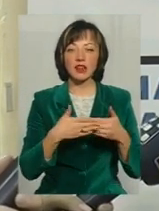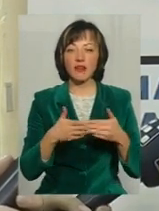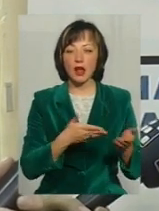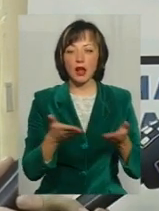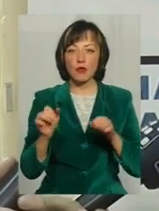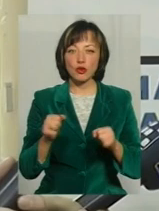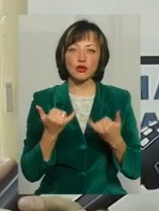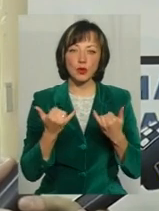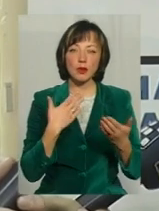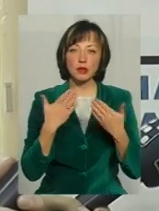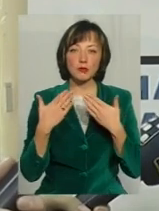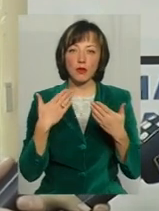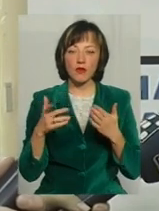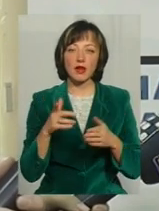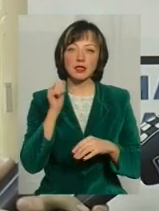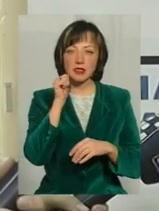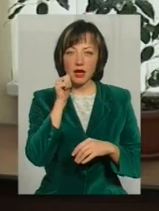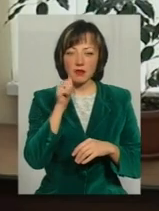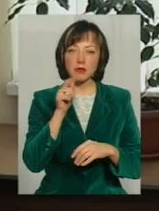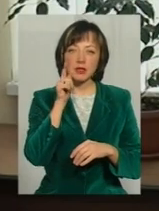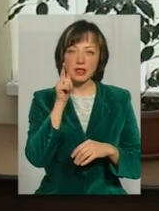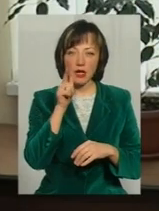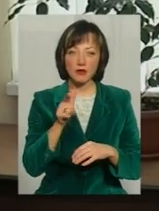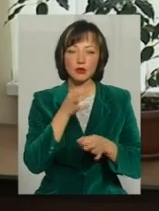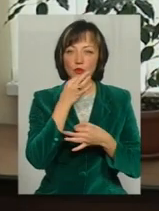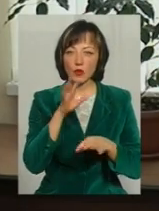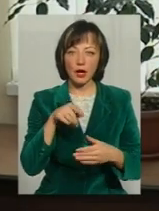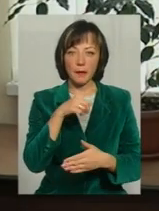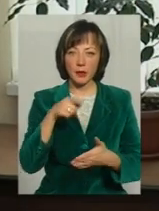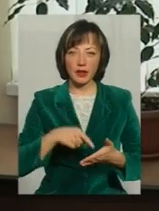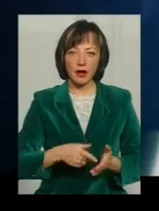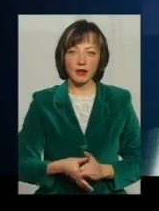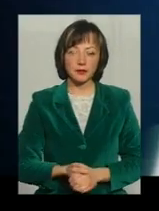сьогодні поспілкуватися і завтра, і після завтра з будь-яких питань